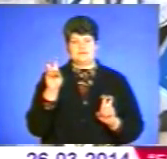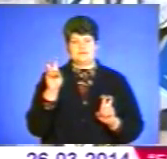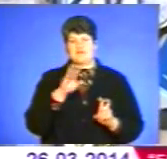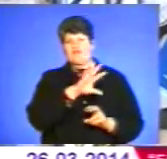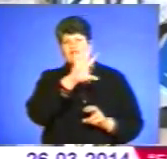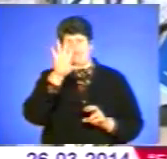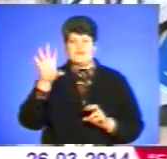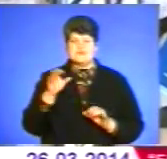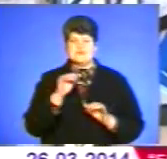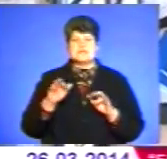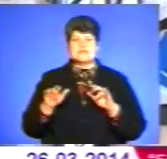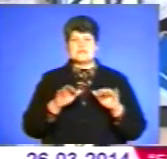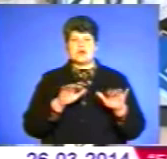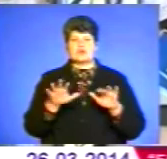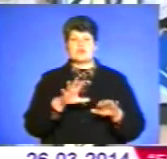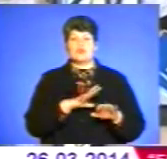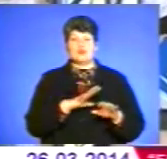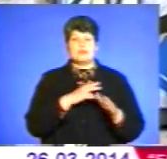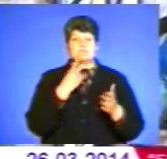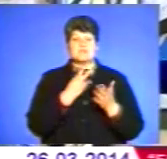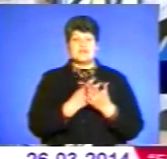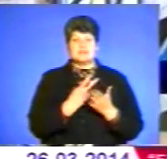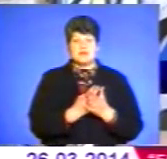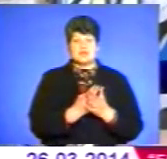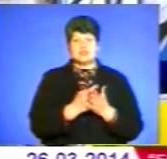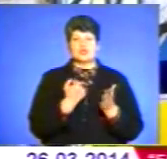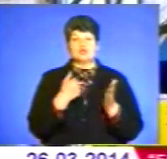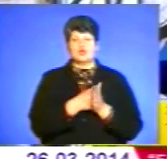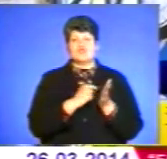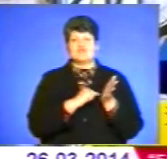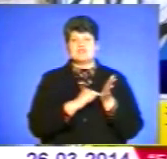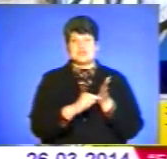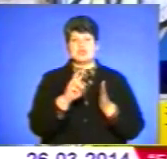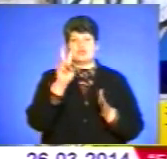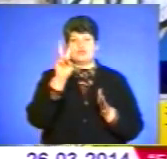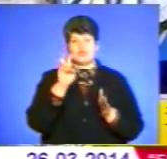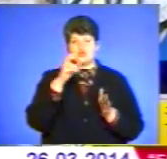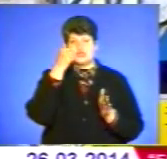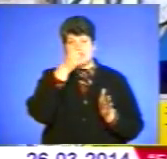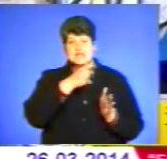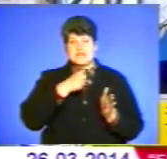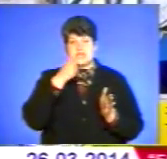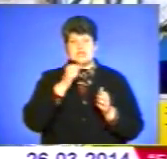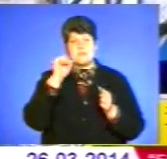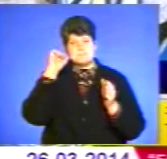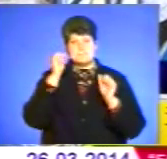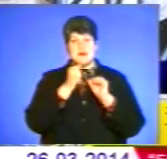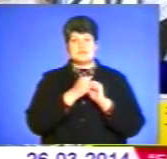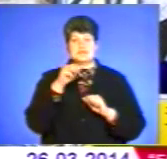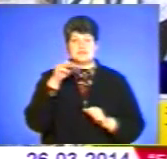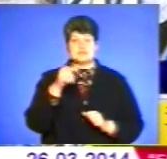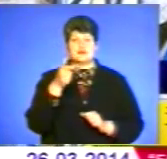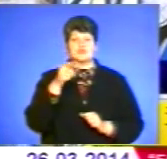заходи, які були передбачені до відзначення 200-річчя в пам'яті Тараса Григоша